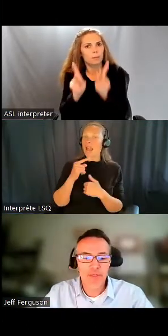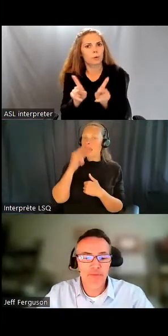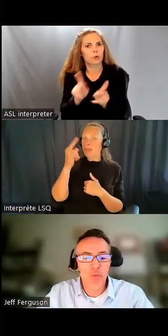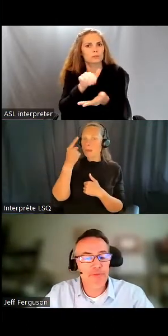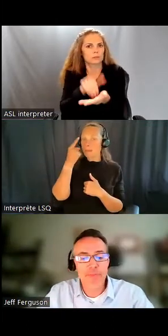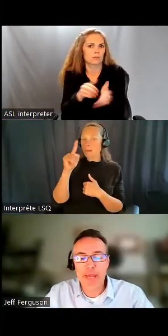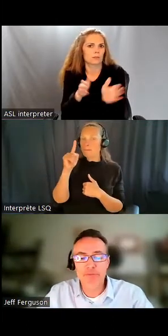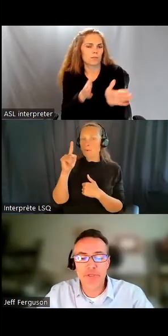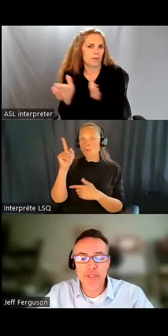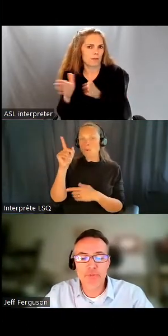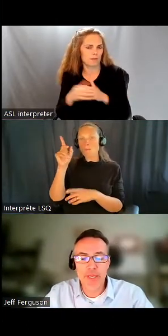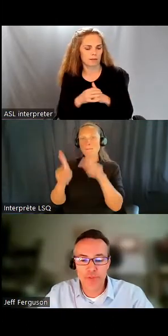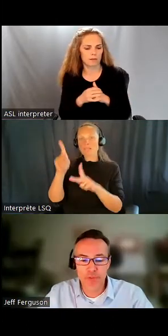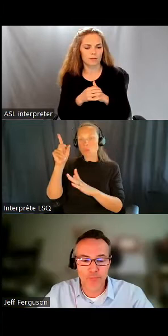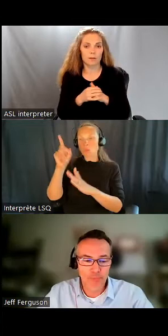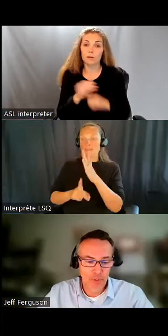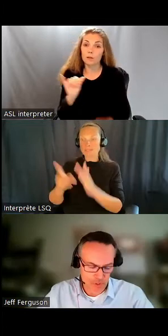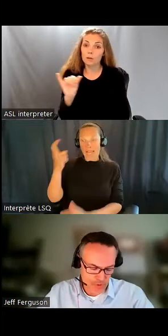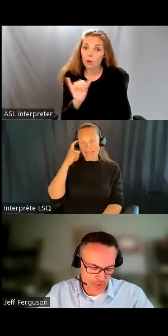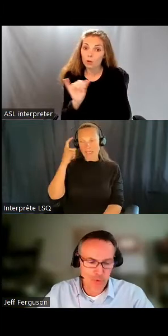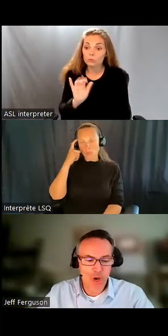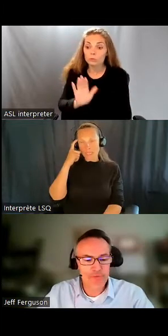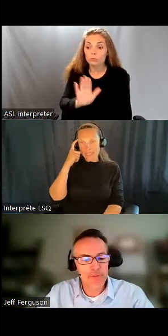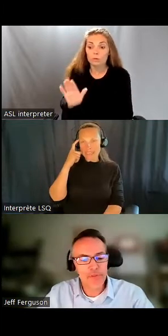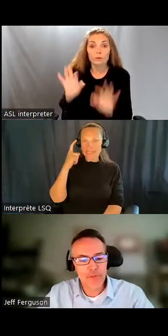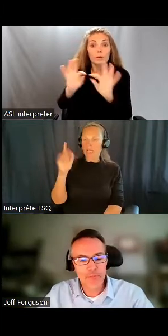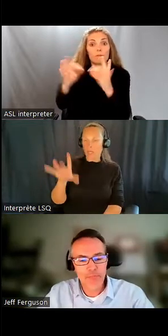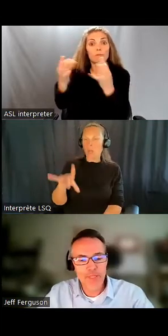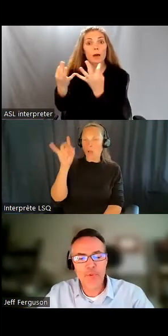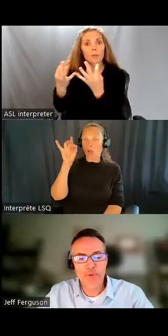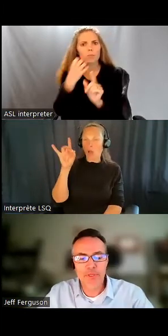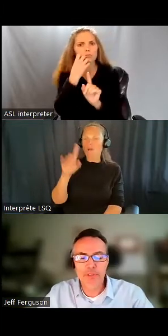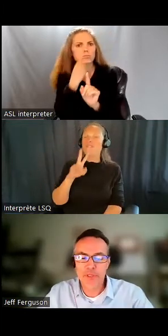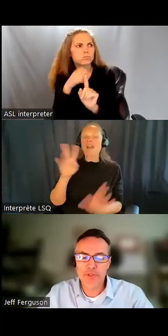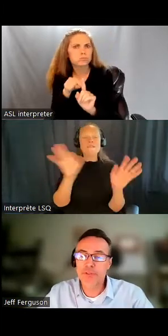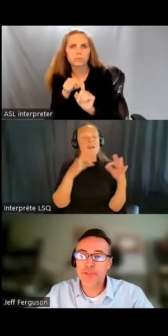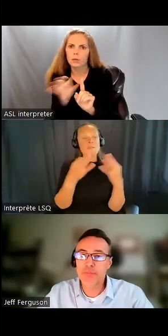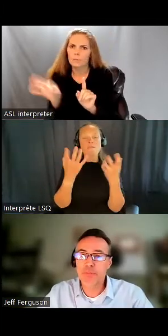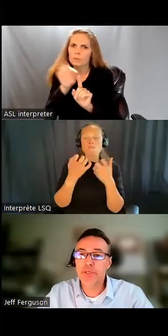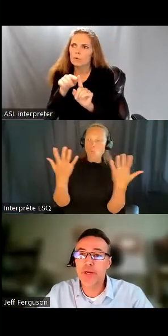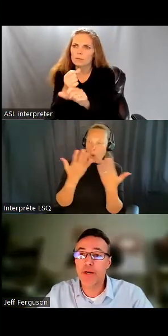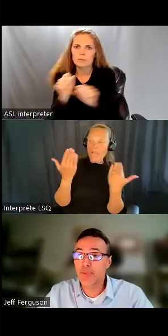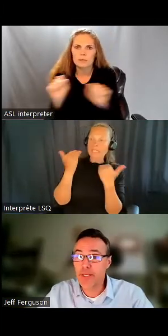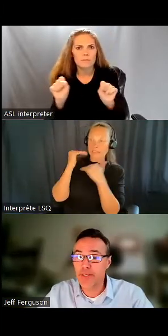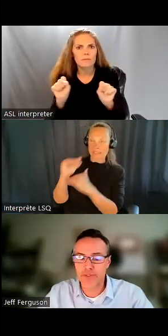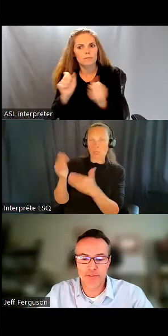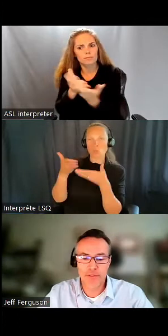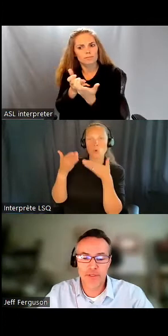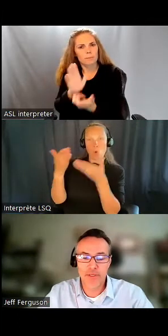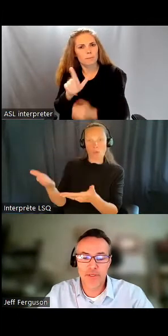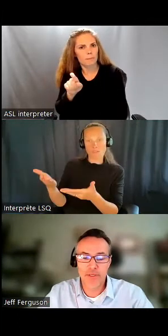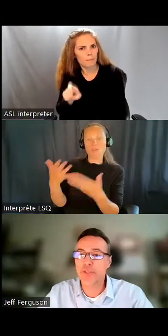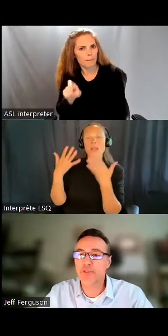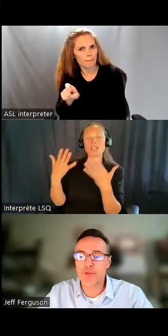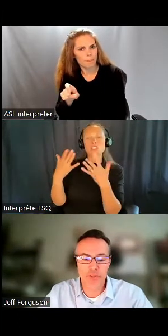Et les familles veulent que leurs membres de la famille soient en sécurité et qu'on réponde à leurs besoins. Trop souvent, les personnes ayant une